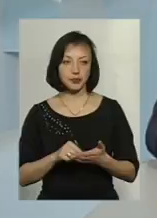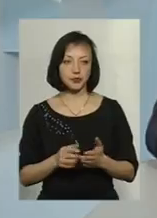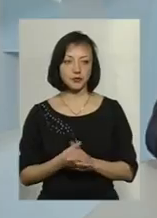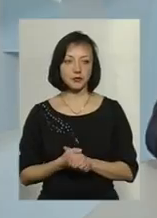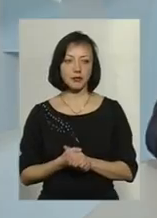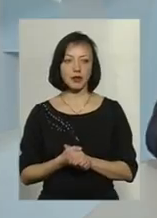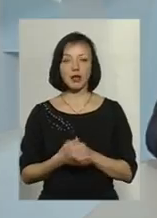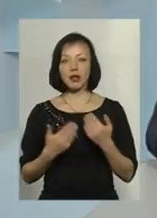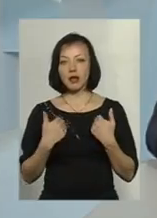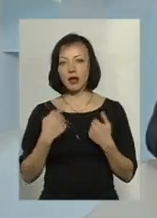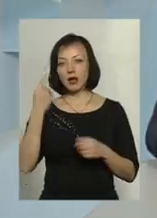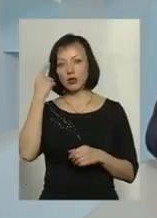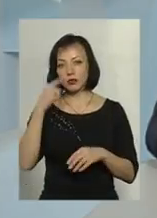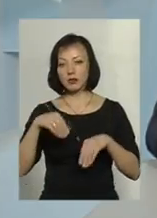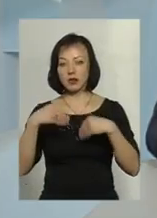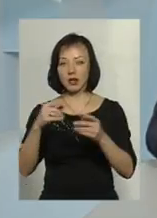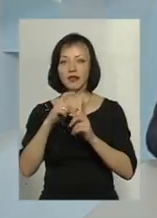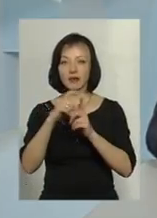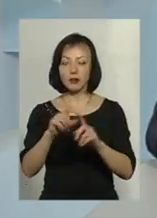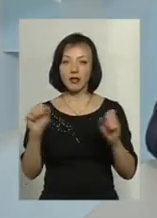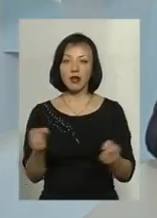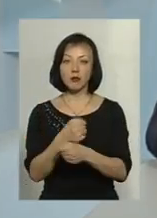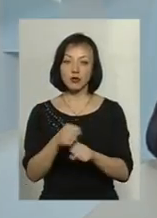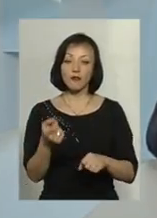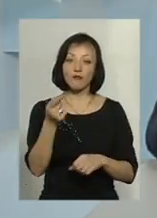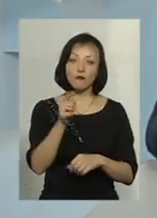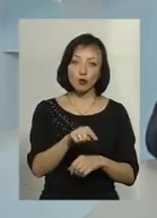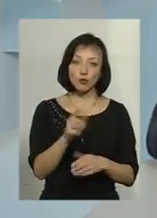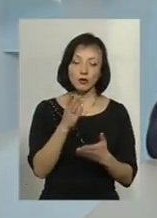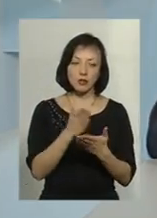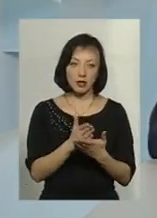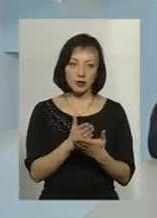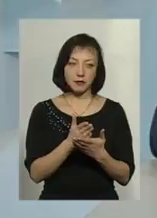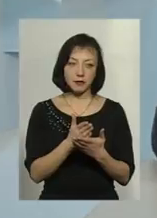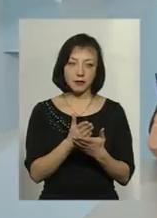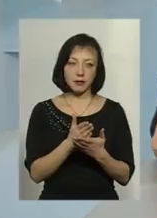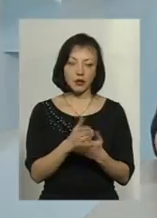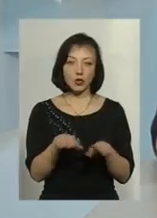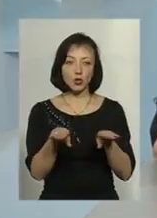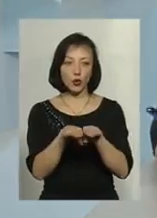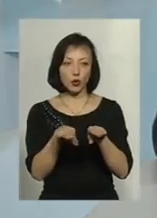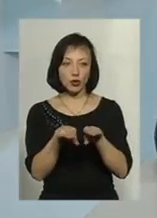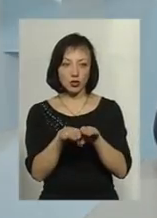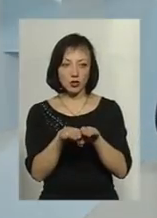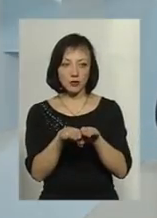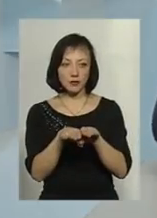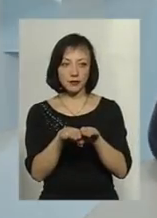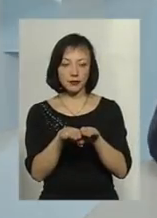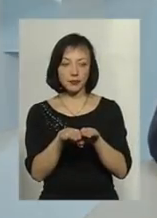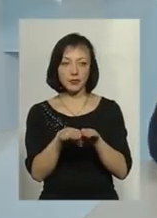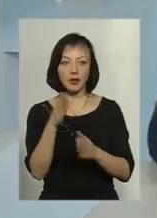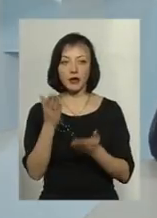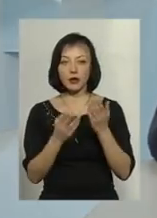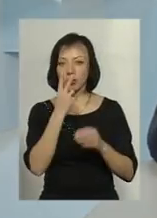ситуацію дати однозначно відповідний можлив. В чомусь є схожість, тому що, якщо